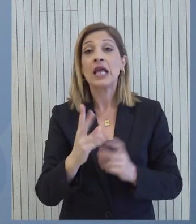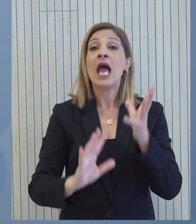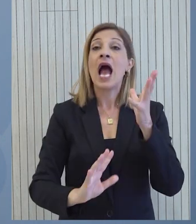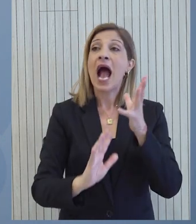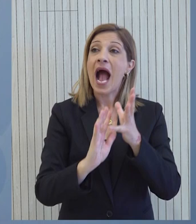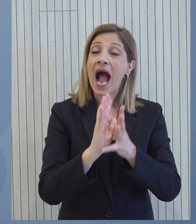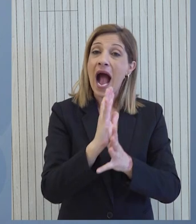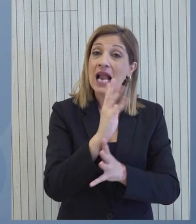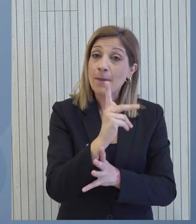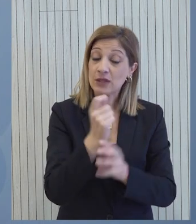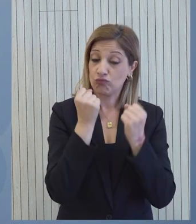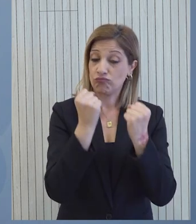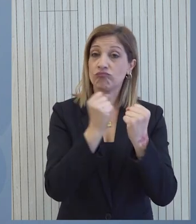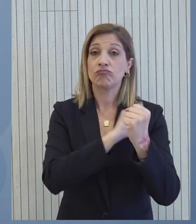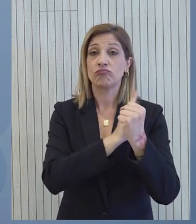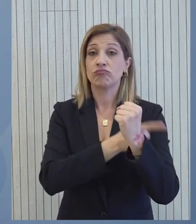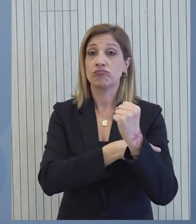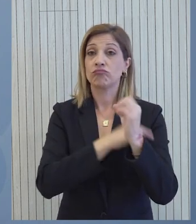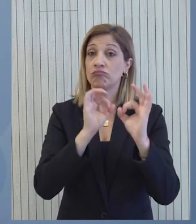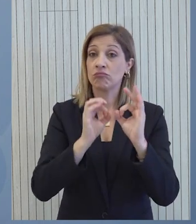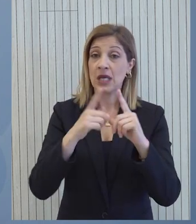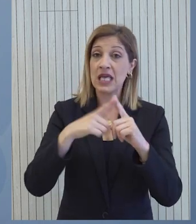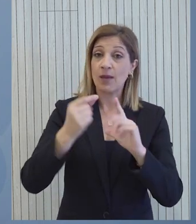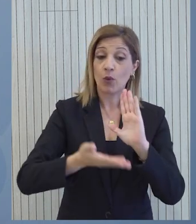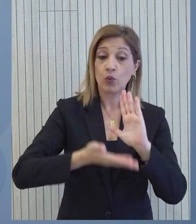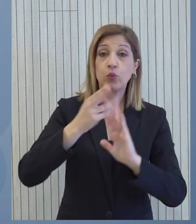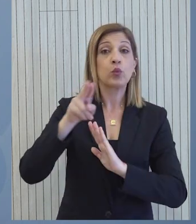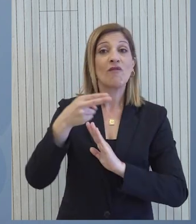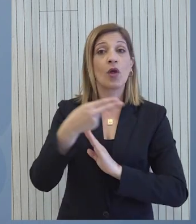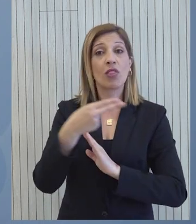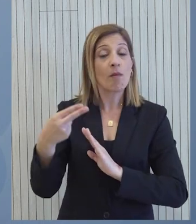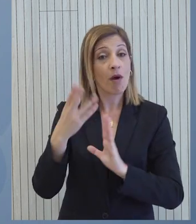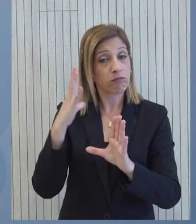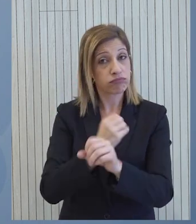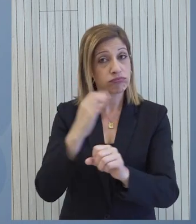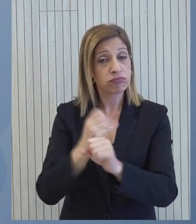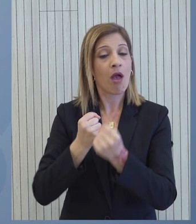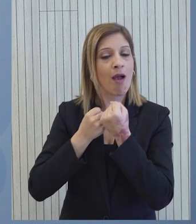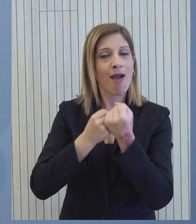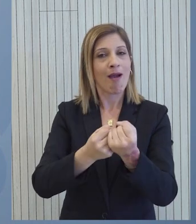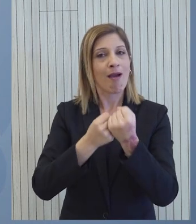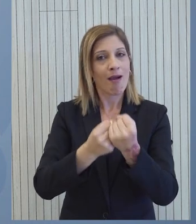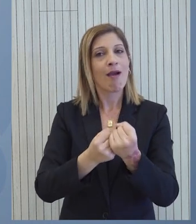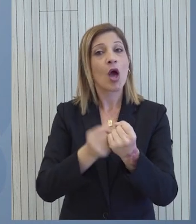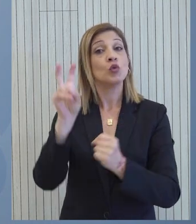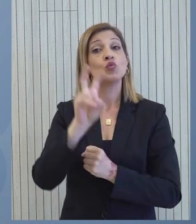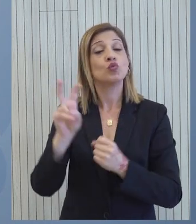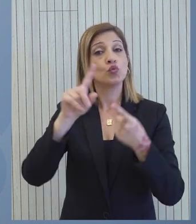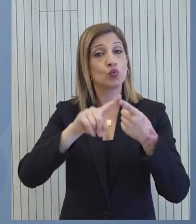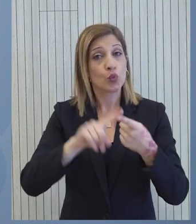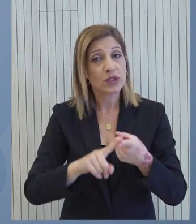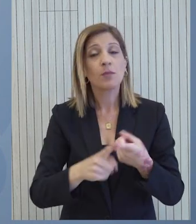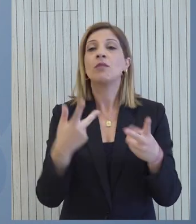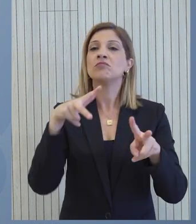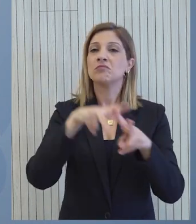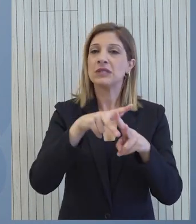ανάπτυξη παρέμεινε ισχυρή πάνω από τον μέσο όρο της ζώνης του ευρώ υποστηριζόμενη από την συνεχιζόμενη ανάκαμψη στον τουρισμό, τις